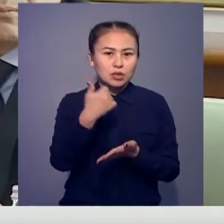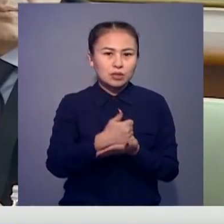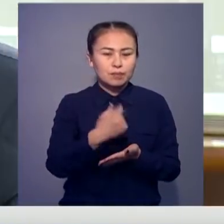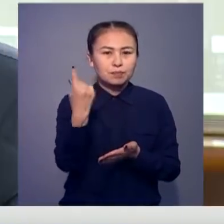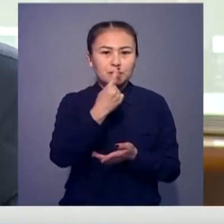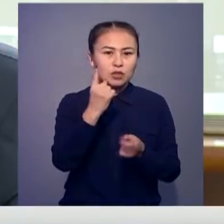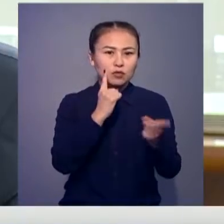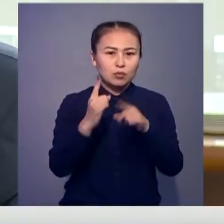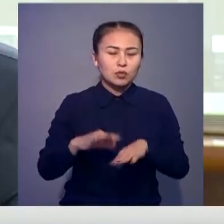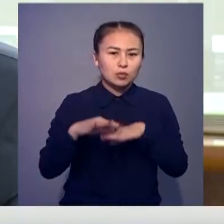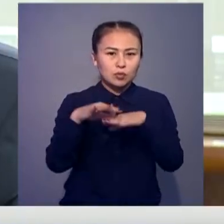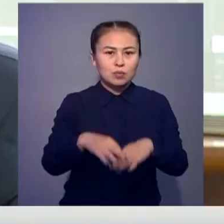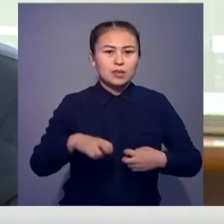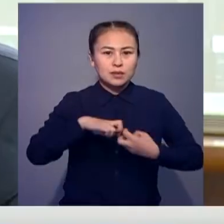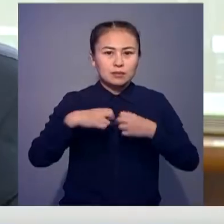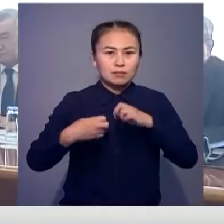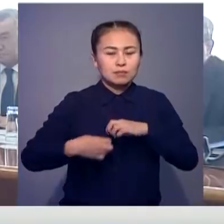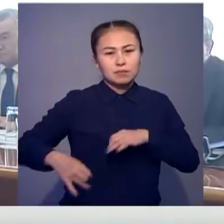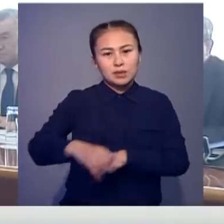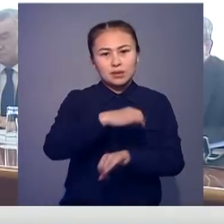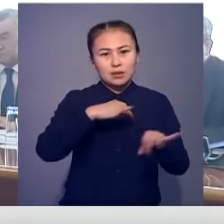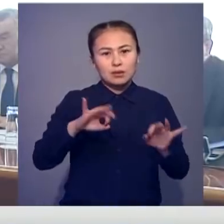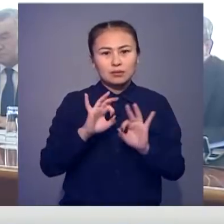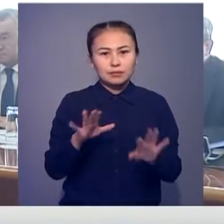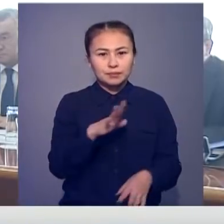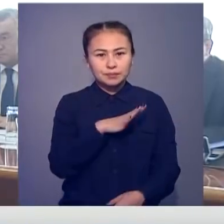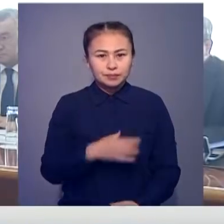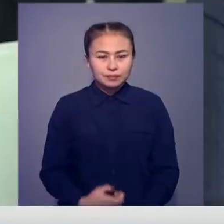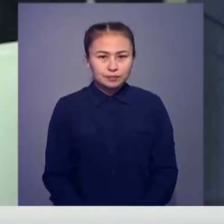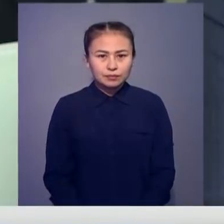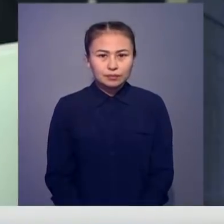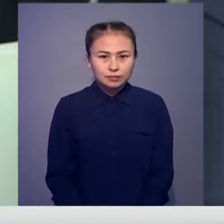көшбашыларының бірінші форумыны өткізі мәселесін пысықтағанын айтты.